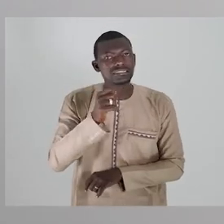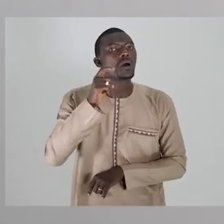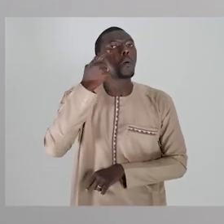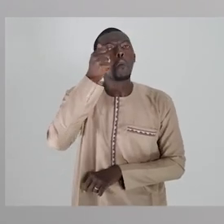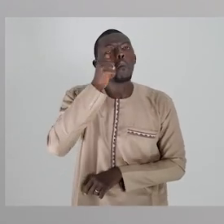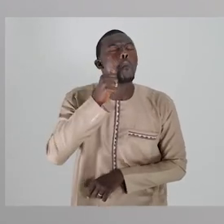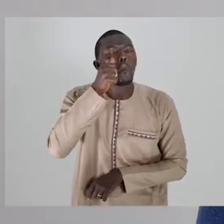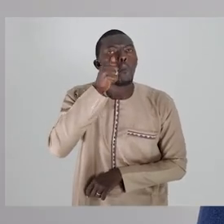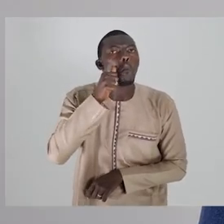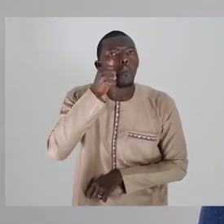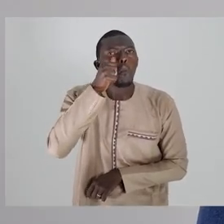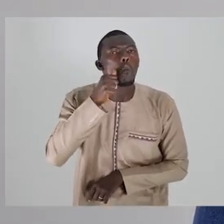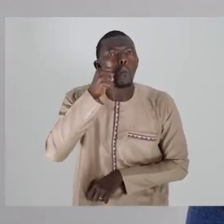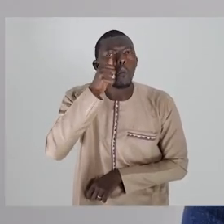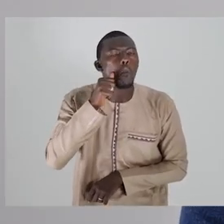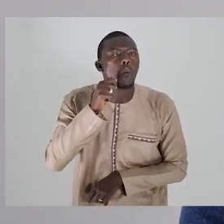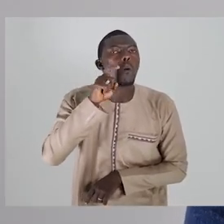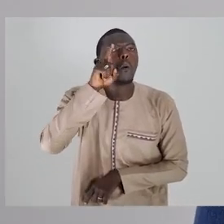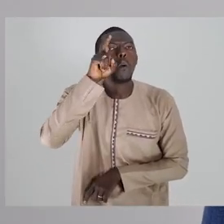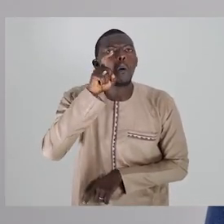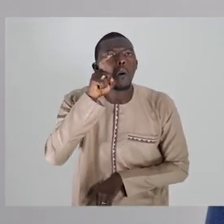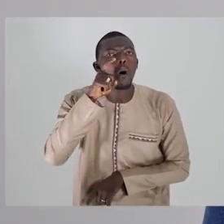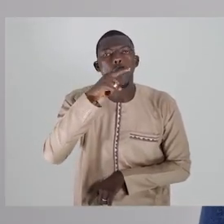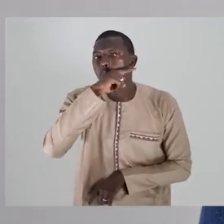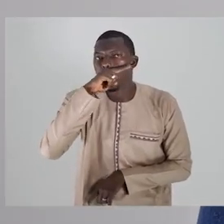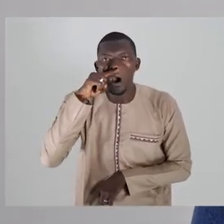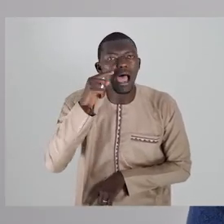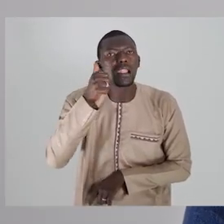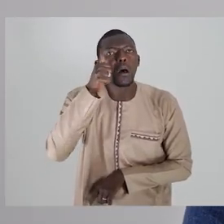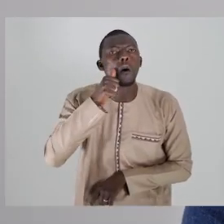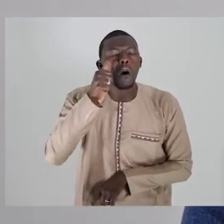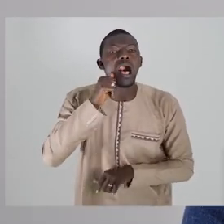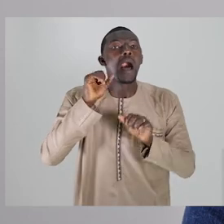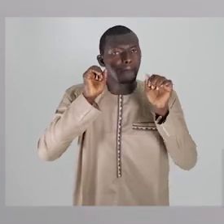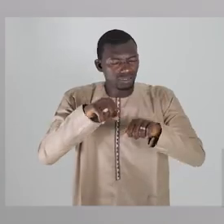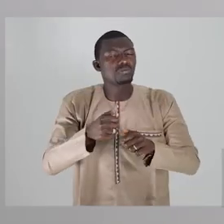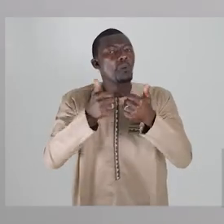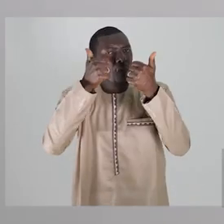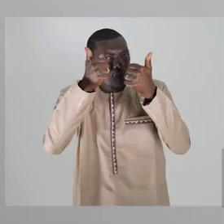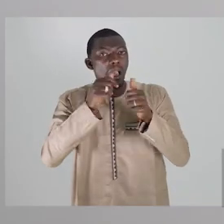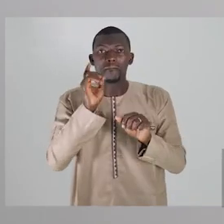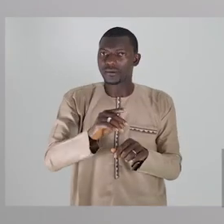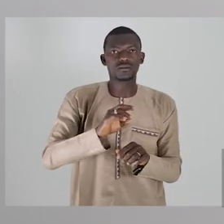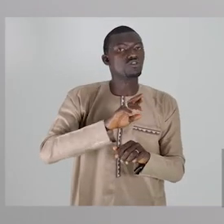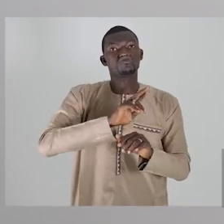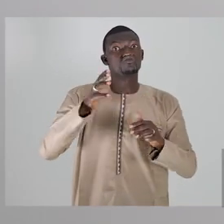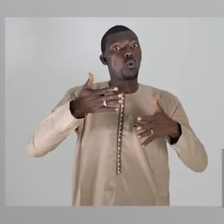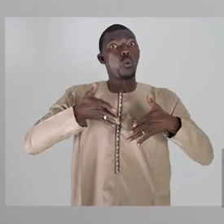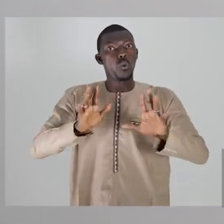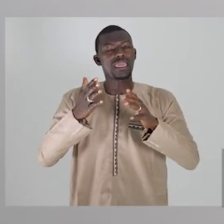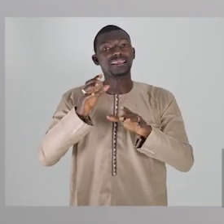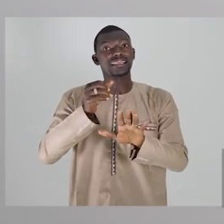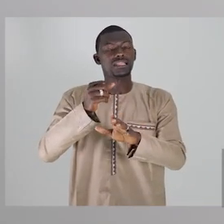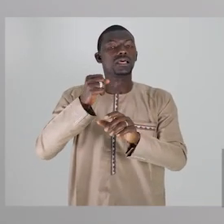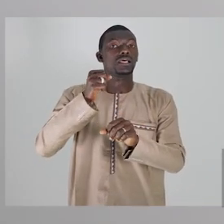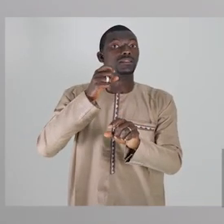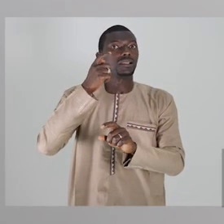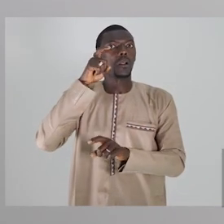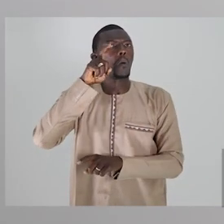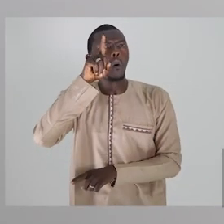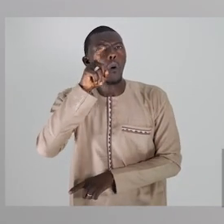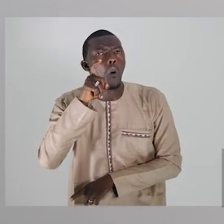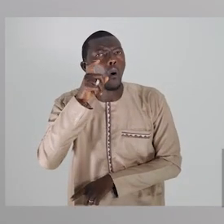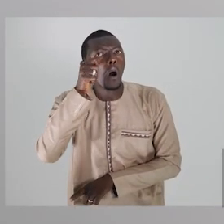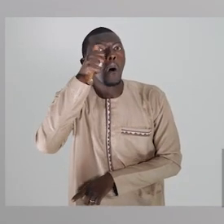Unto wawi men dandude hepu gol nden na unare coronavirus. Laj koko moji echelal. Nwayakala kebaka kodari